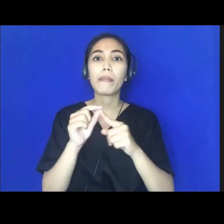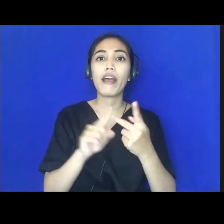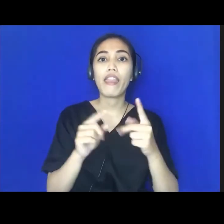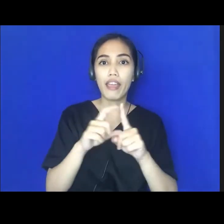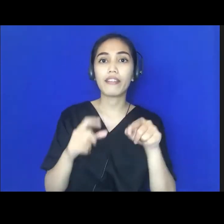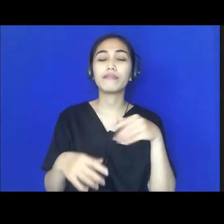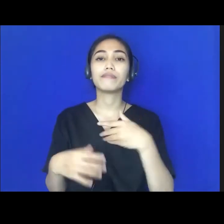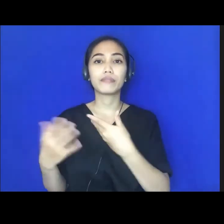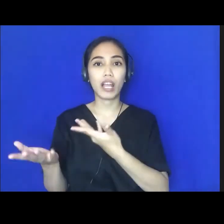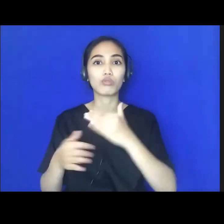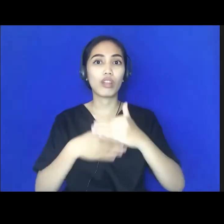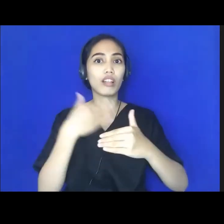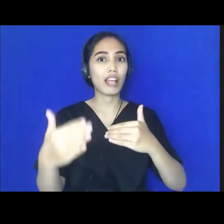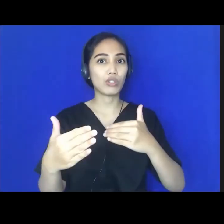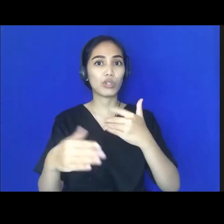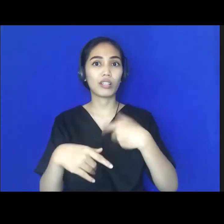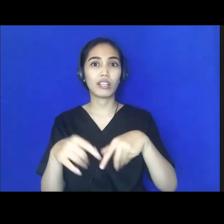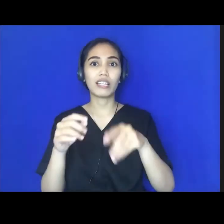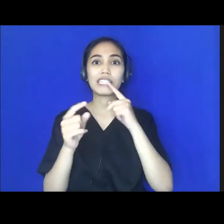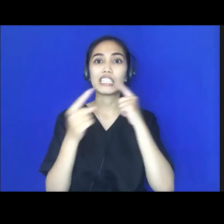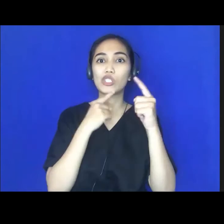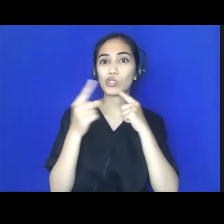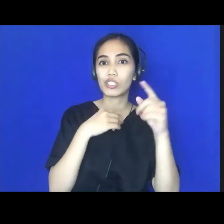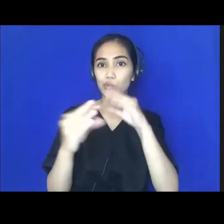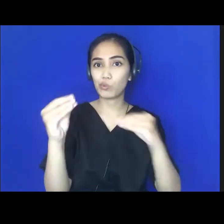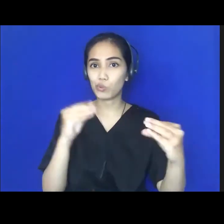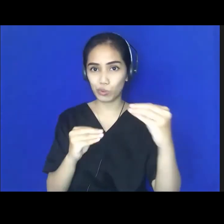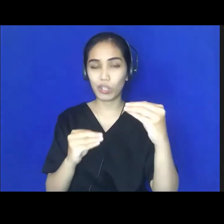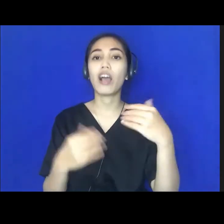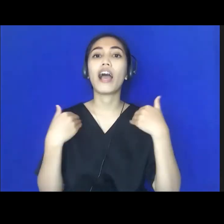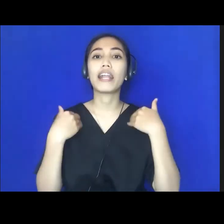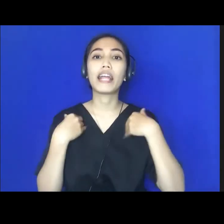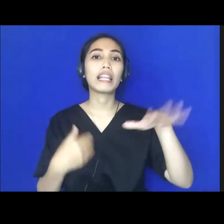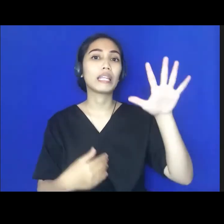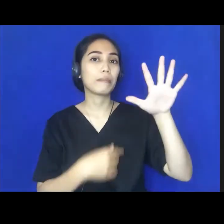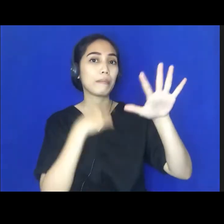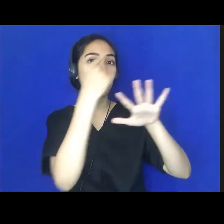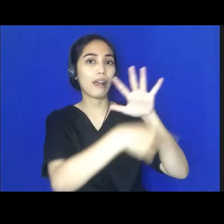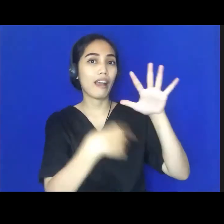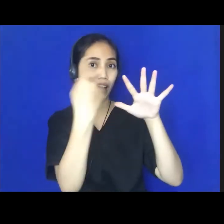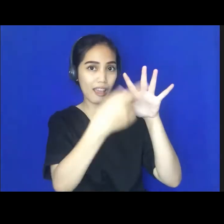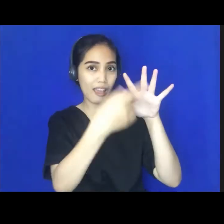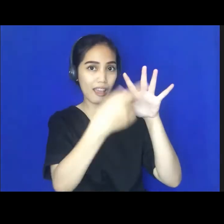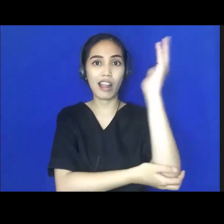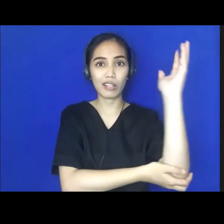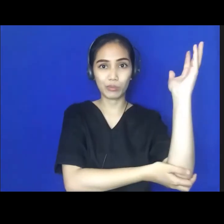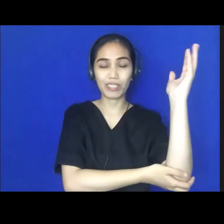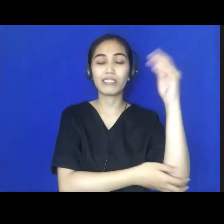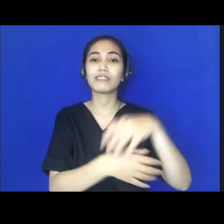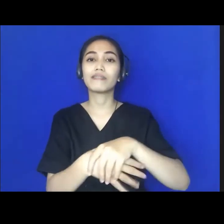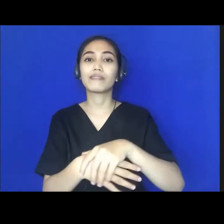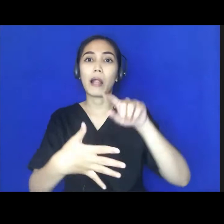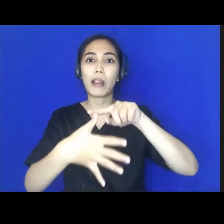dengan panel diskusi. Di sini ada lima narasumber yang nanti akan berbagi. Akan dimoderatori